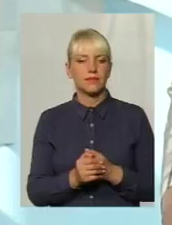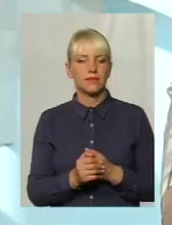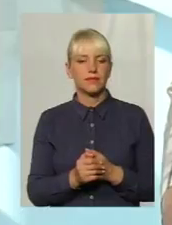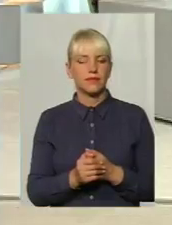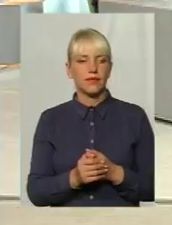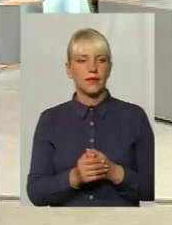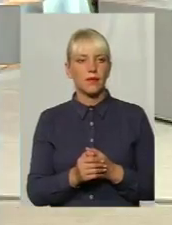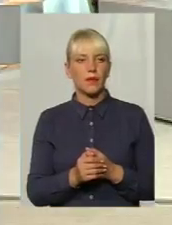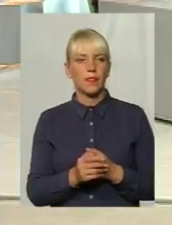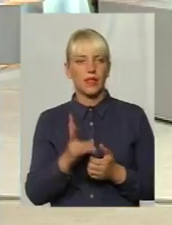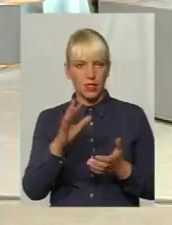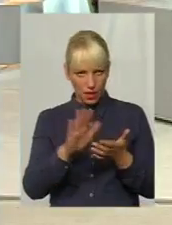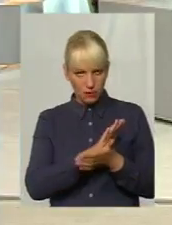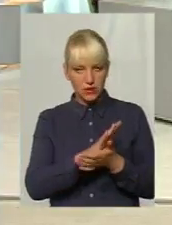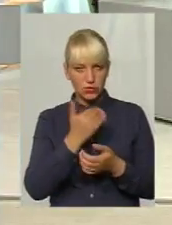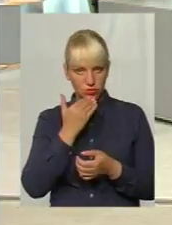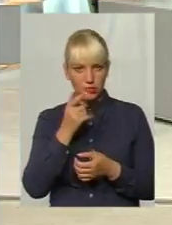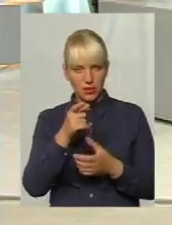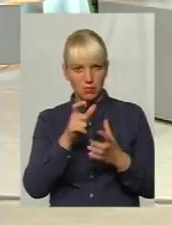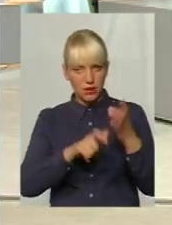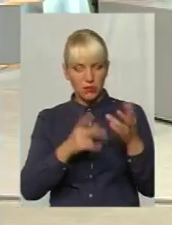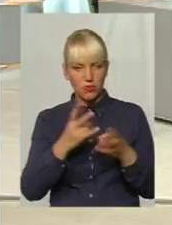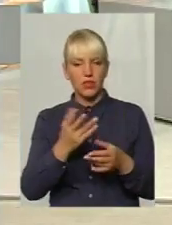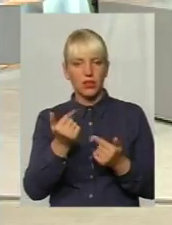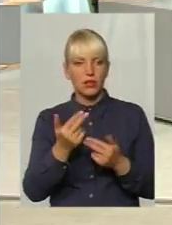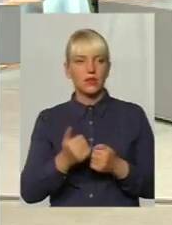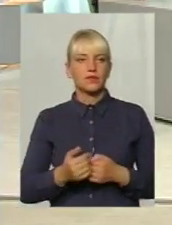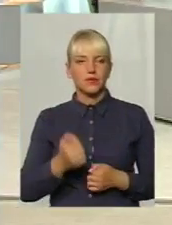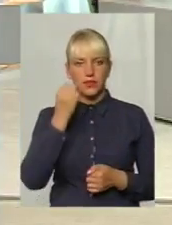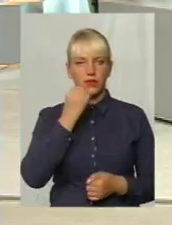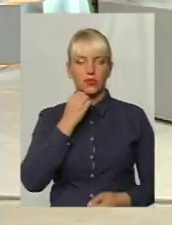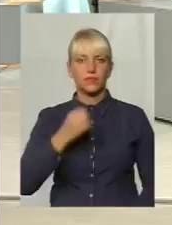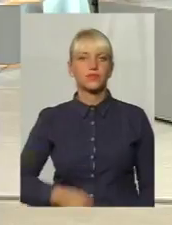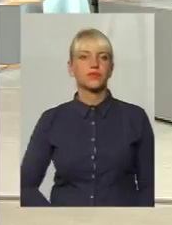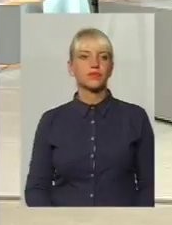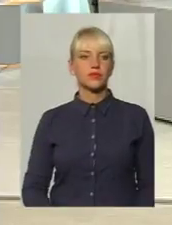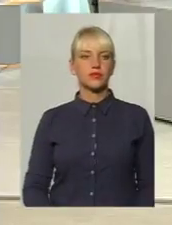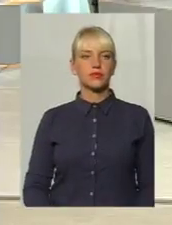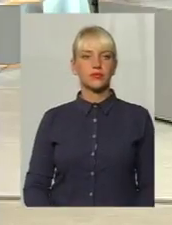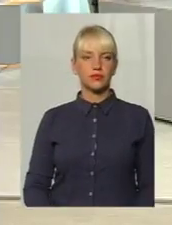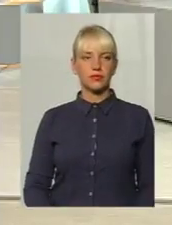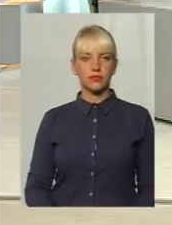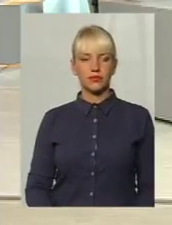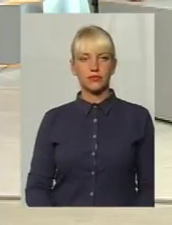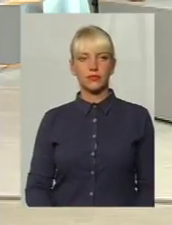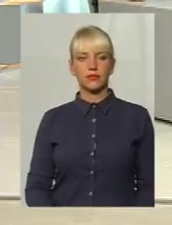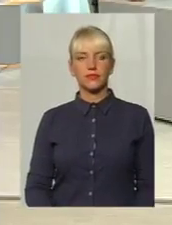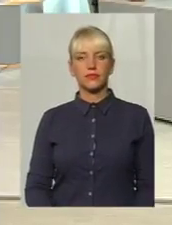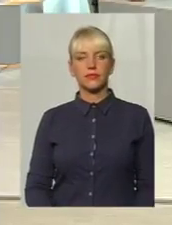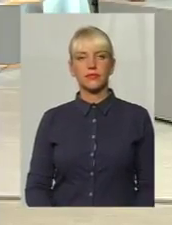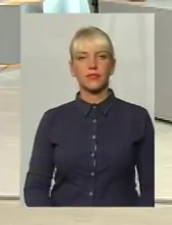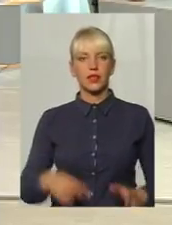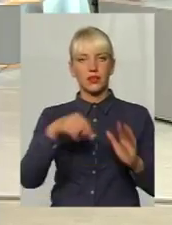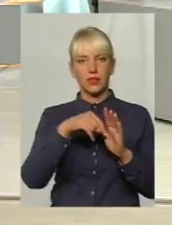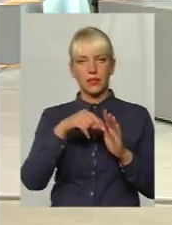безкоштовні рецепти ви маєте на увазі. Добре, дякую. Пані Валентино. По